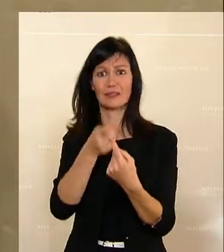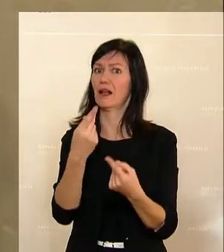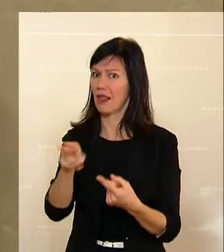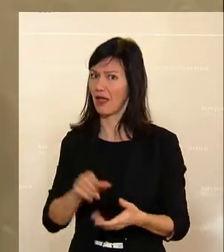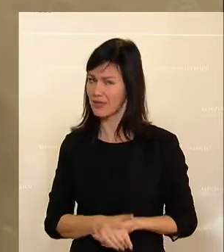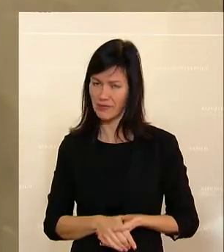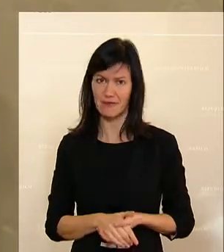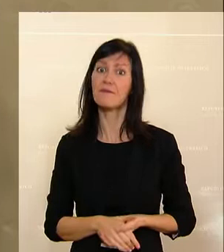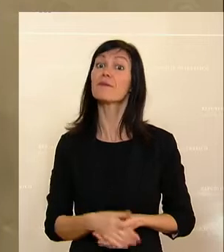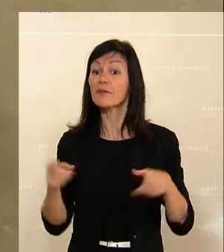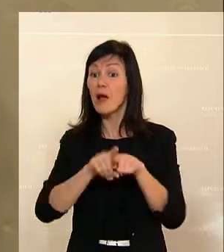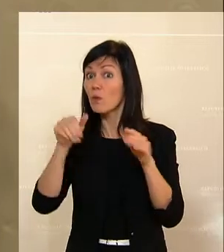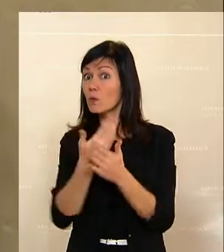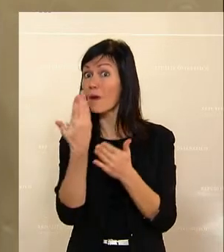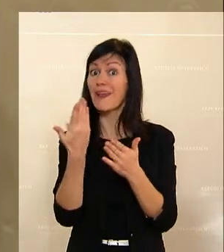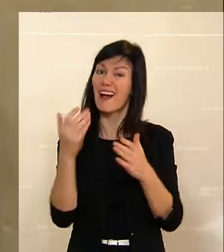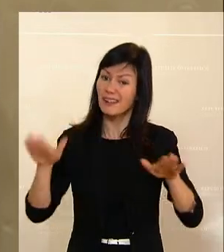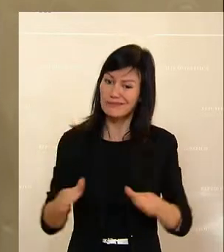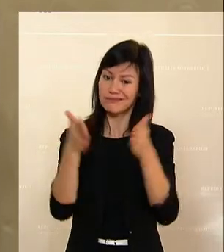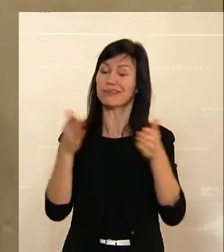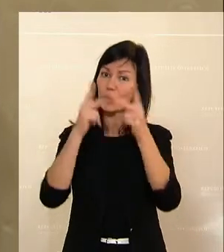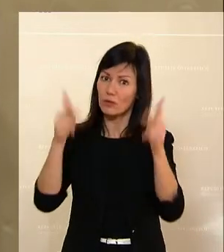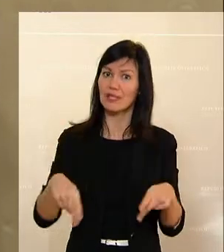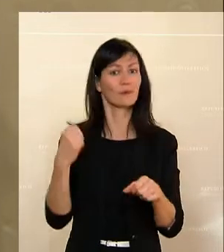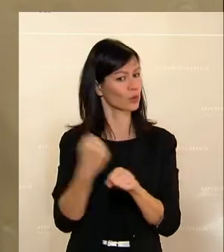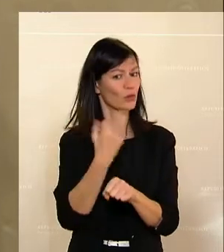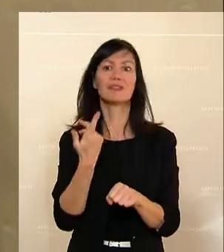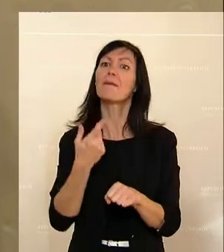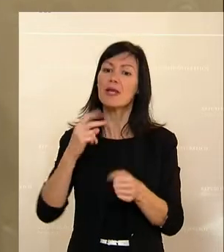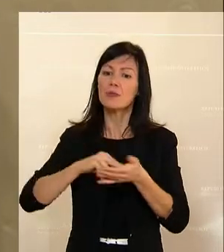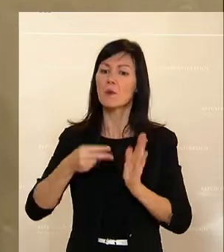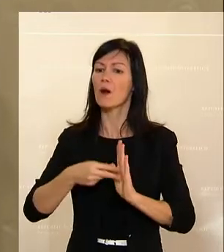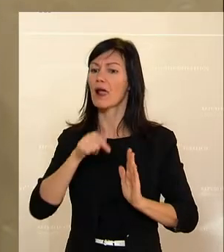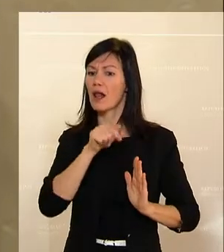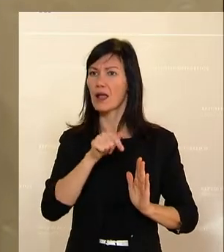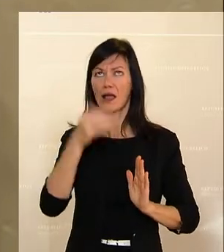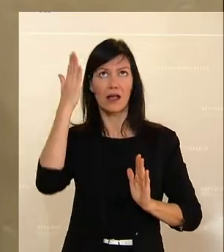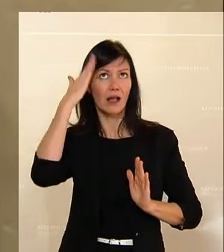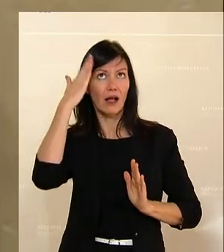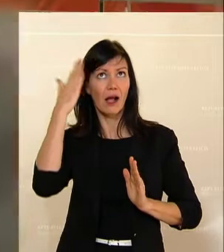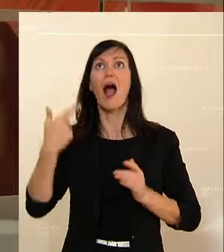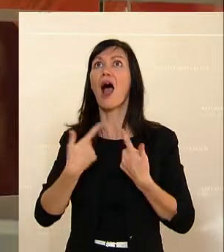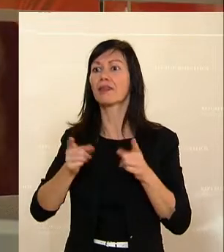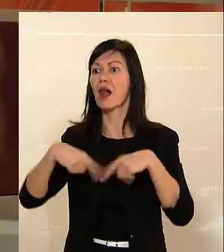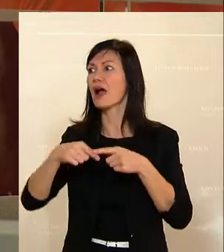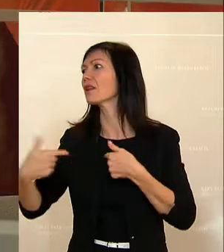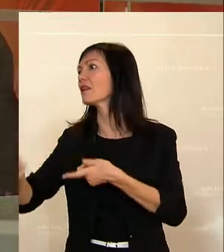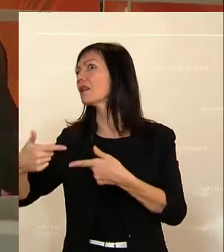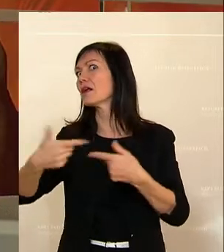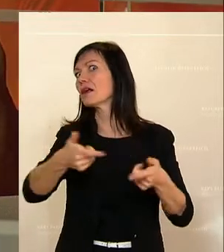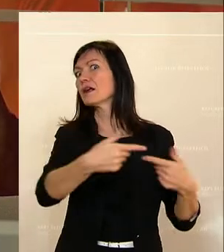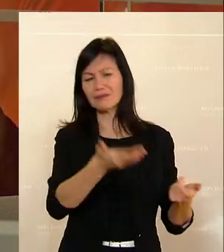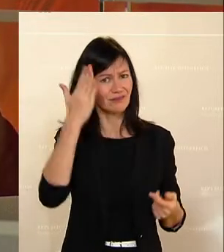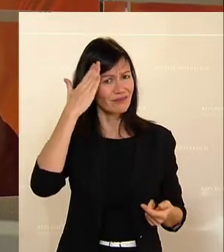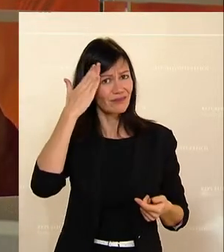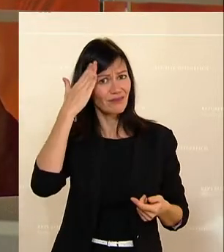Denn auch mit diesen neuen Reaktorkonzepten wird Technologie in andere Länder dann verfrachtet werden. Und wir haben im Iran gesehen, was damit